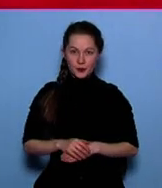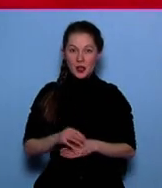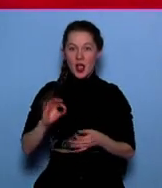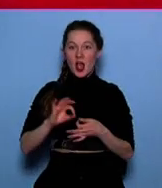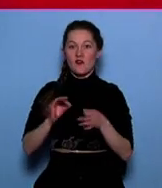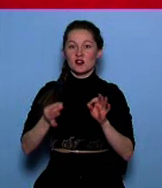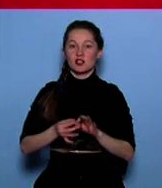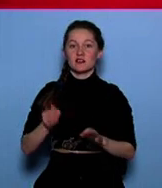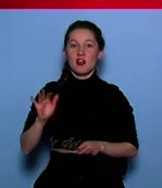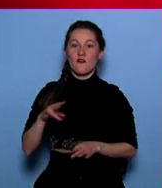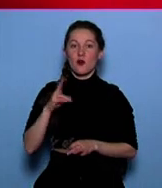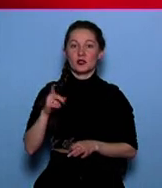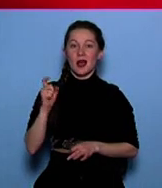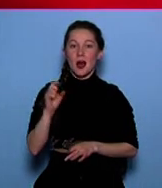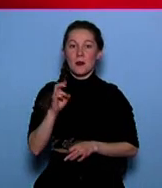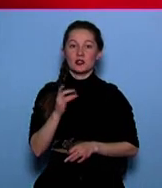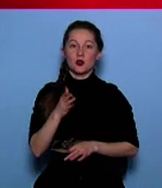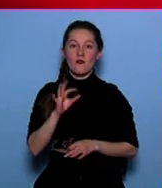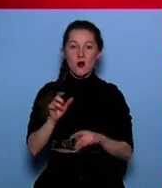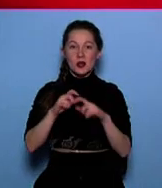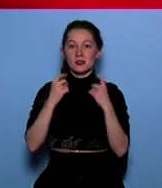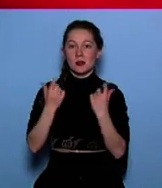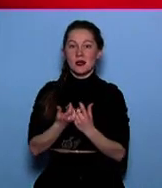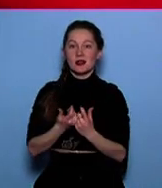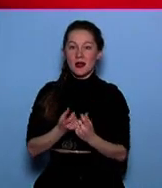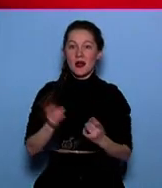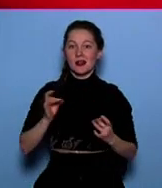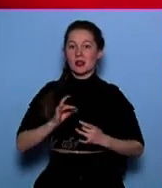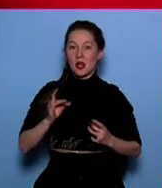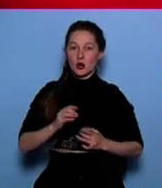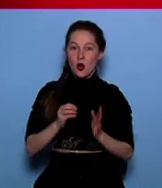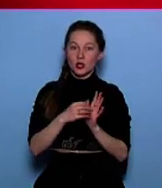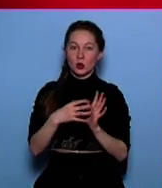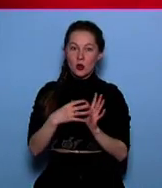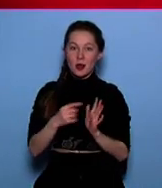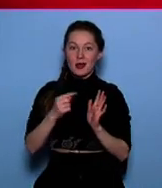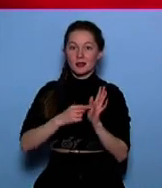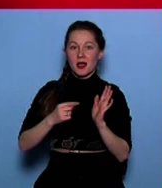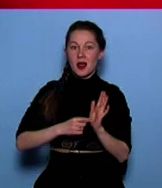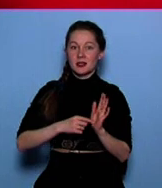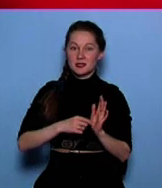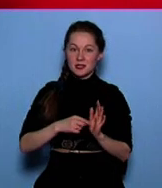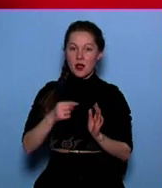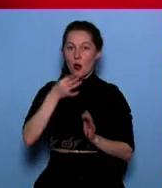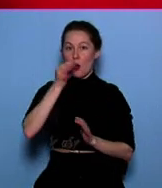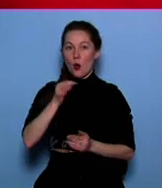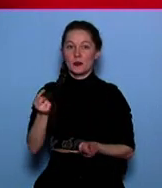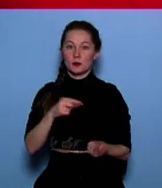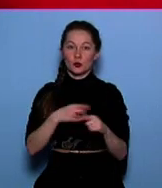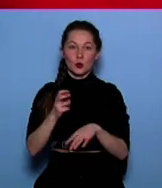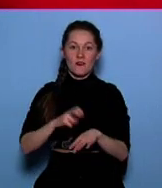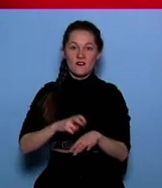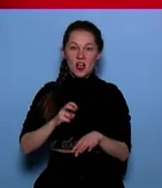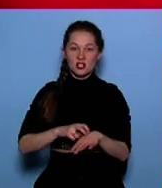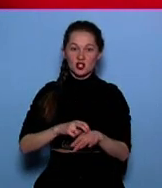фонда Константина Хабенского проходит семинар нейроонкологов. Эксперты делятся опытом в плане диагностирования и лечения опухолей